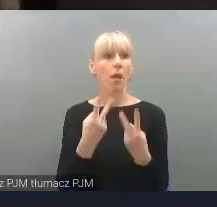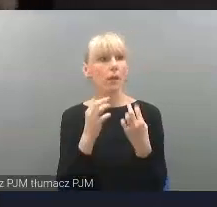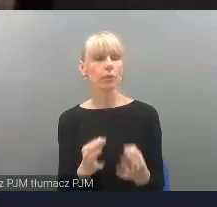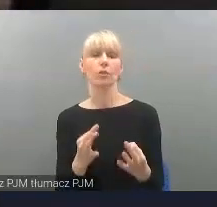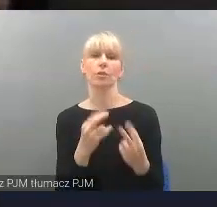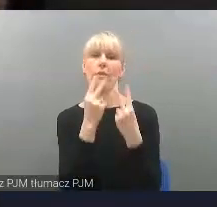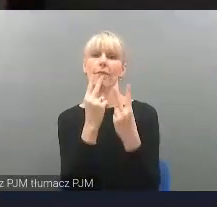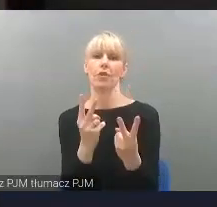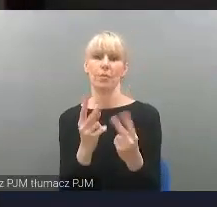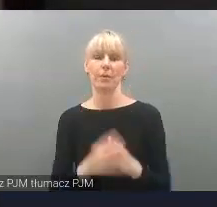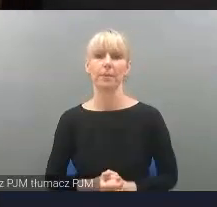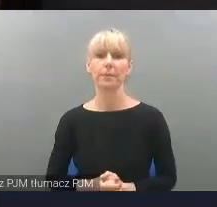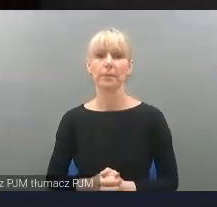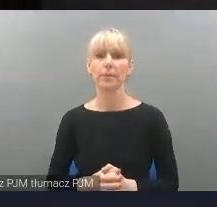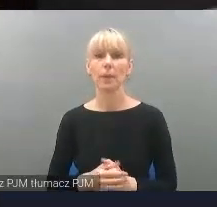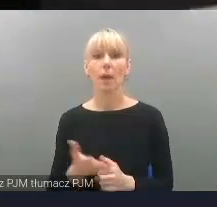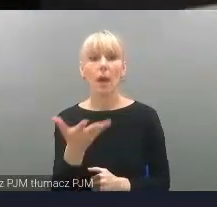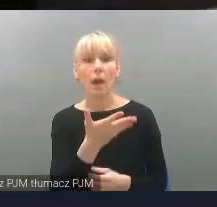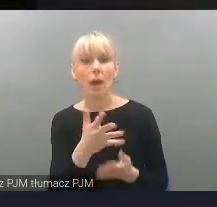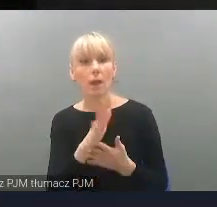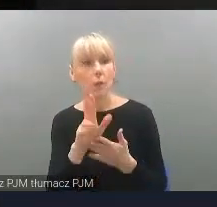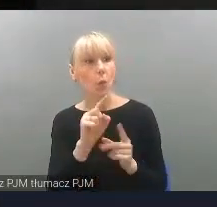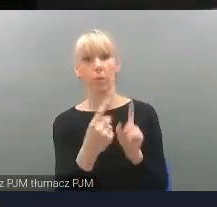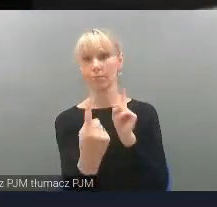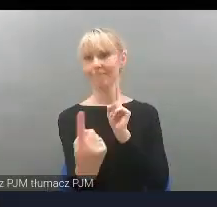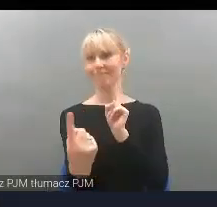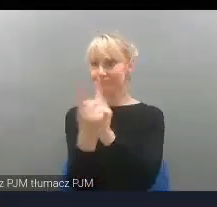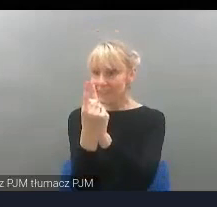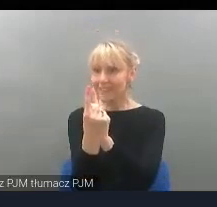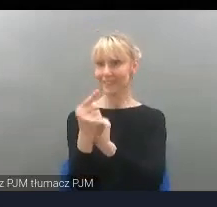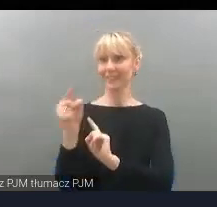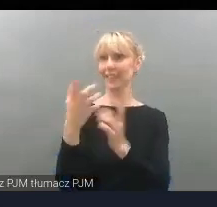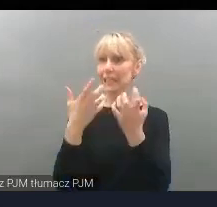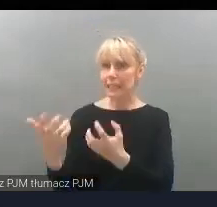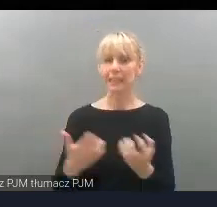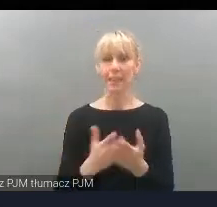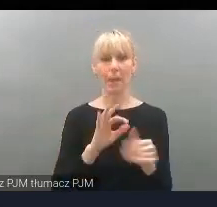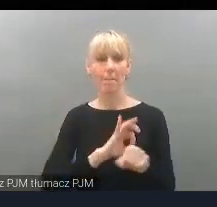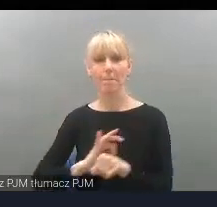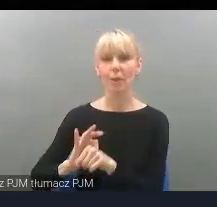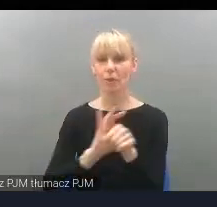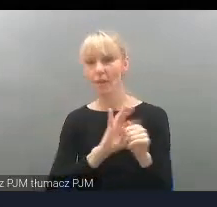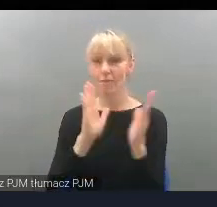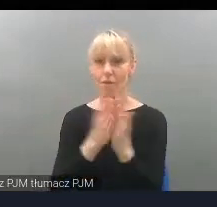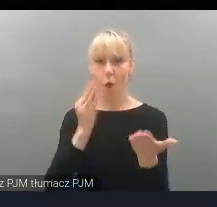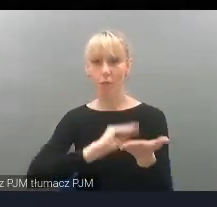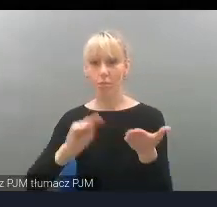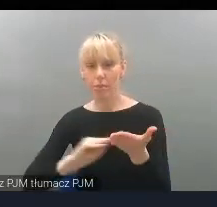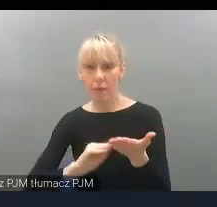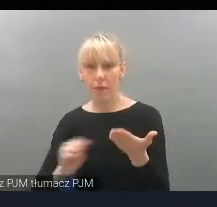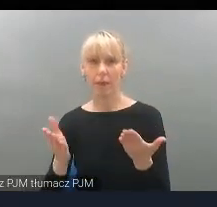dzisiejszych czasach. Potrafimy wyjść tym osobom naprzeciw, tworząc na przykład przedprzewodniki. Przewodniki są to